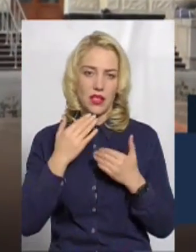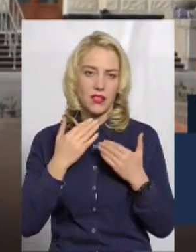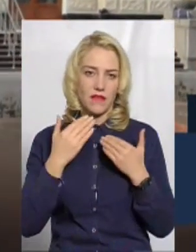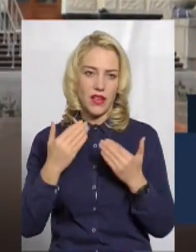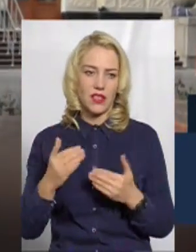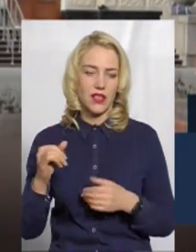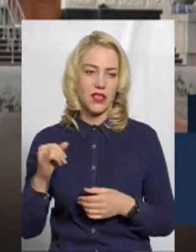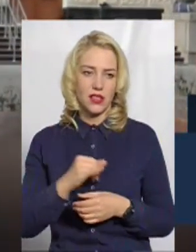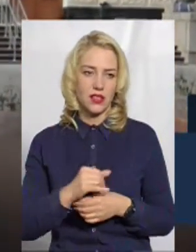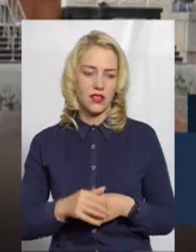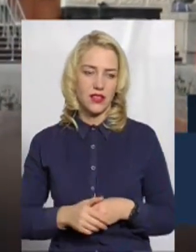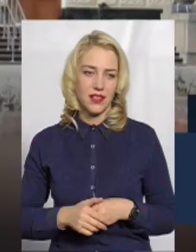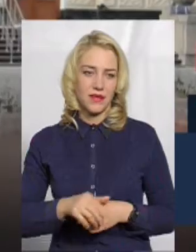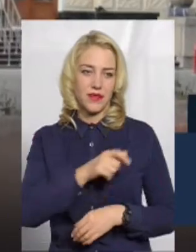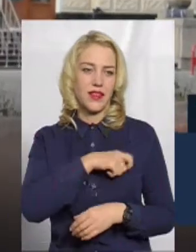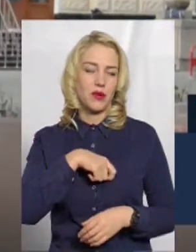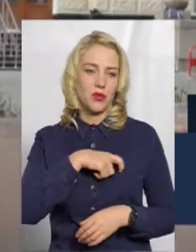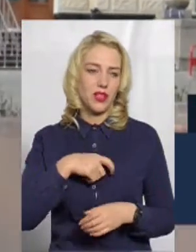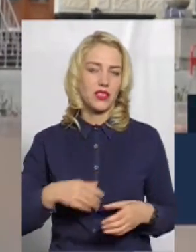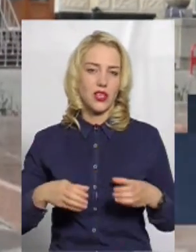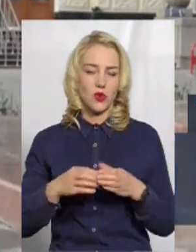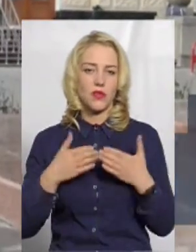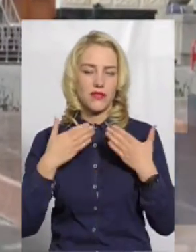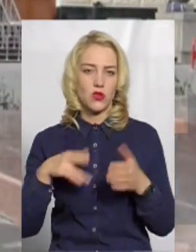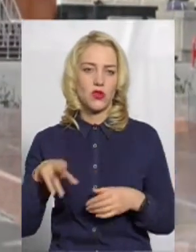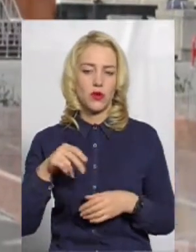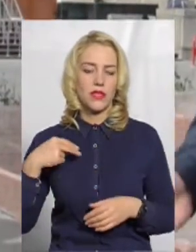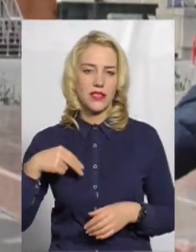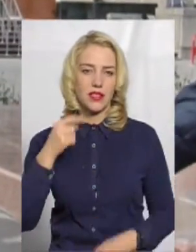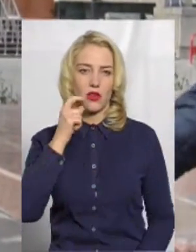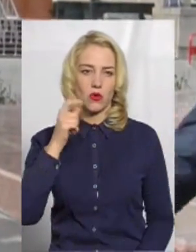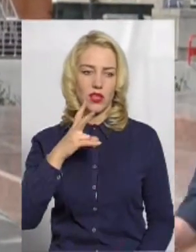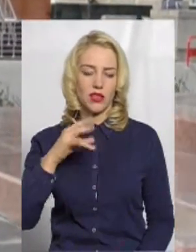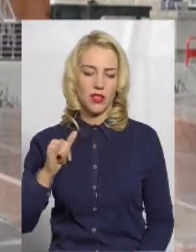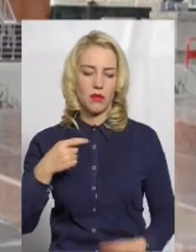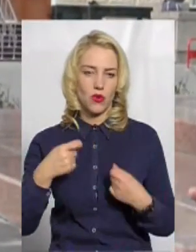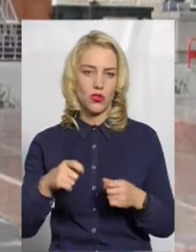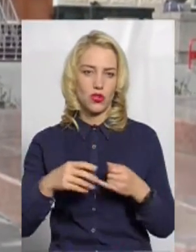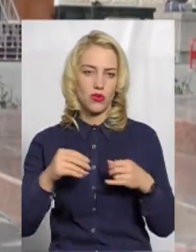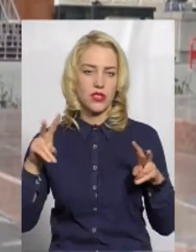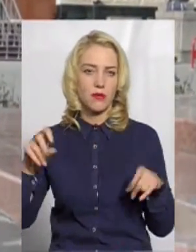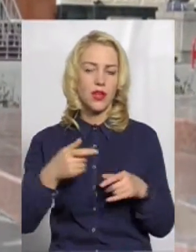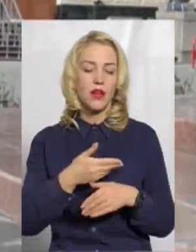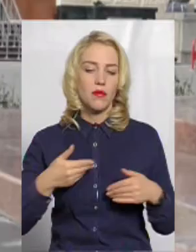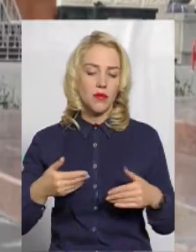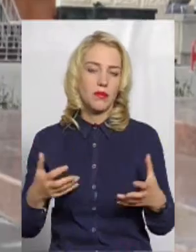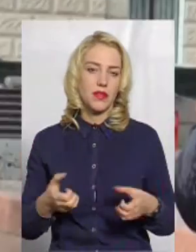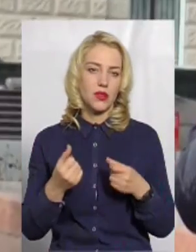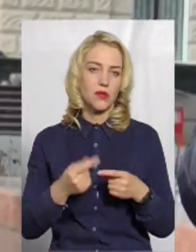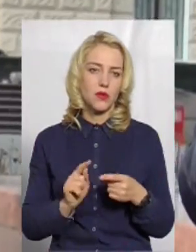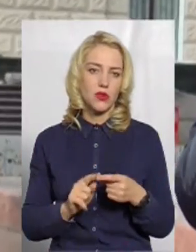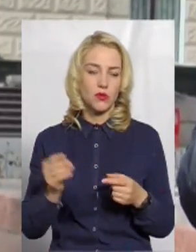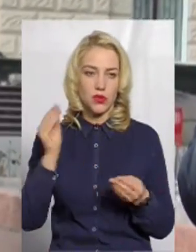депутатський корпус звернувся до президента України, ні продажу землі. Тобто ми підтримуємо цю позицію.